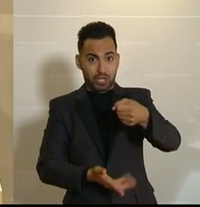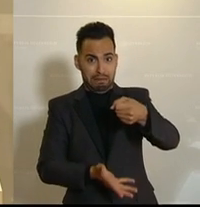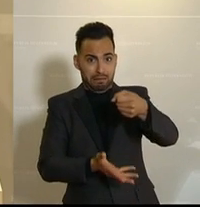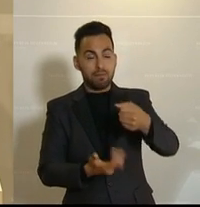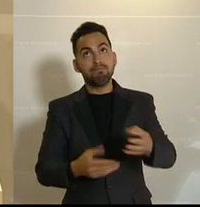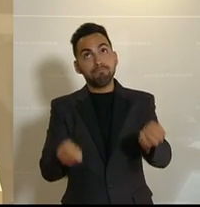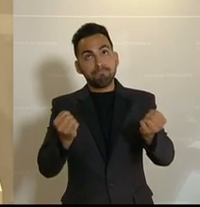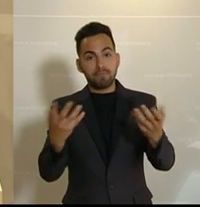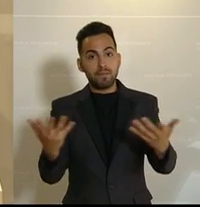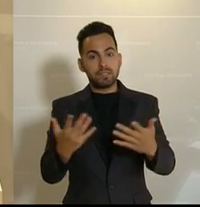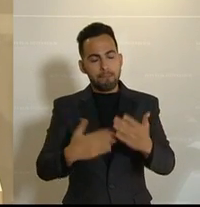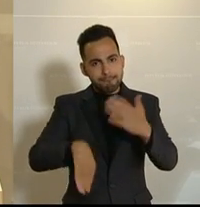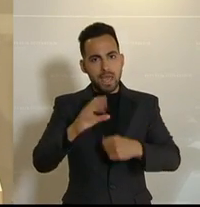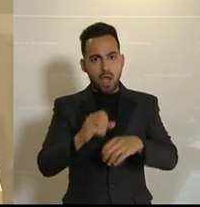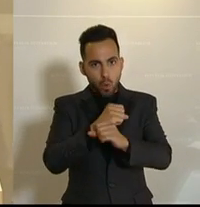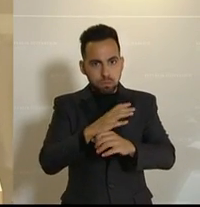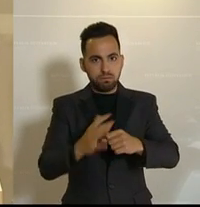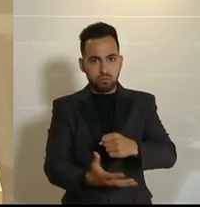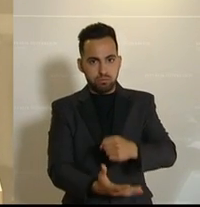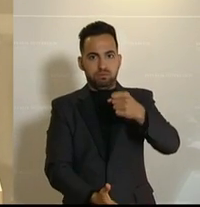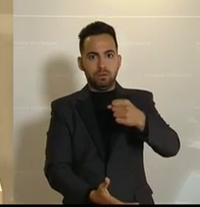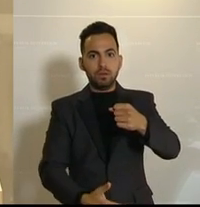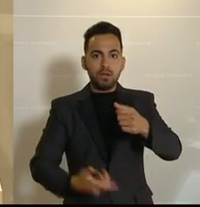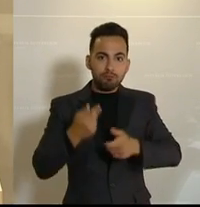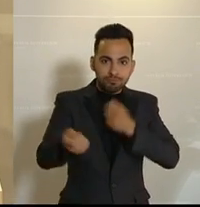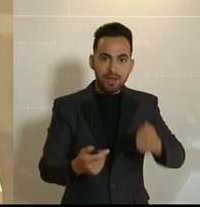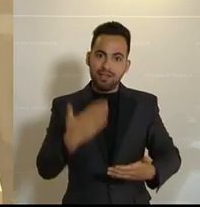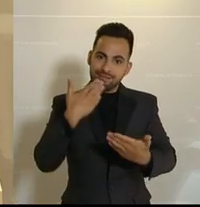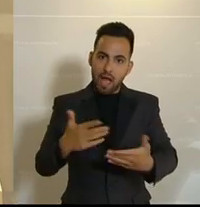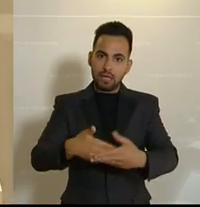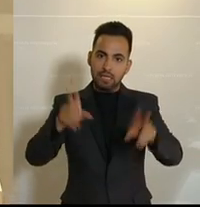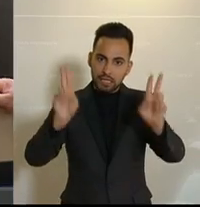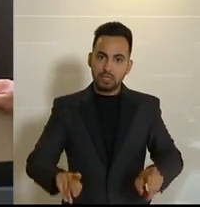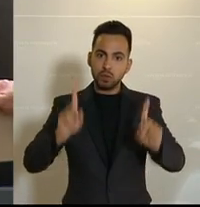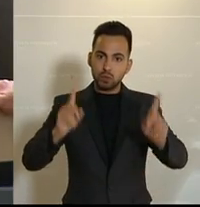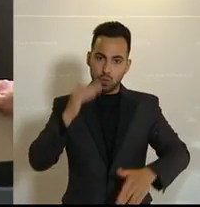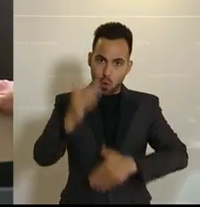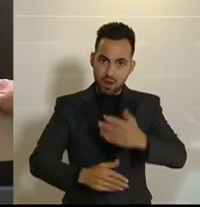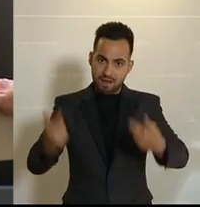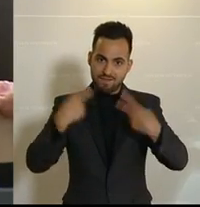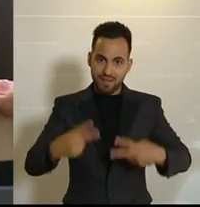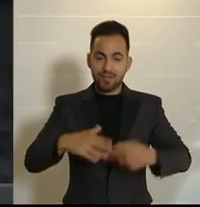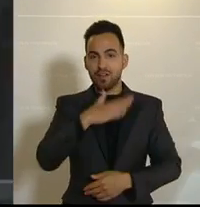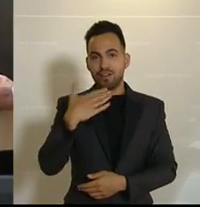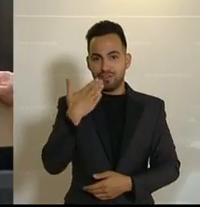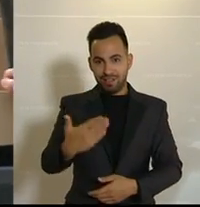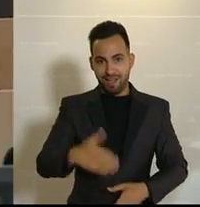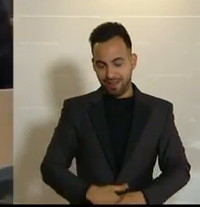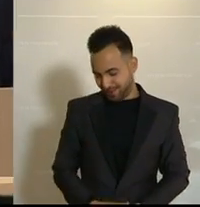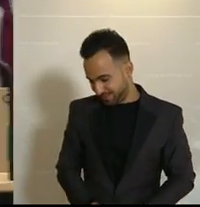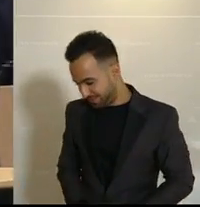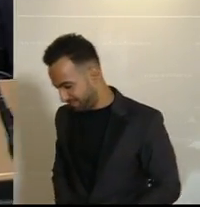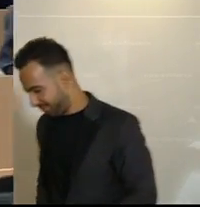tatsächlich größerer Tank, damit man auch weiterkommt. Vielen Dank. Sagt Alice Kainz von der FPÖ eine